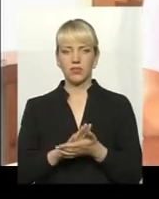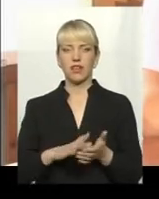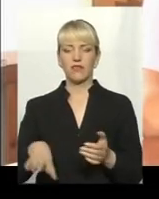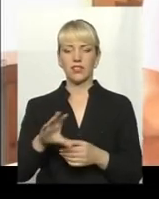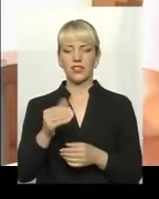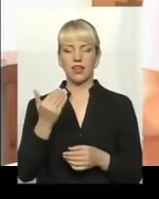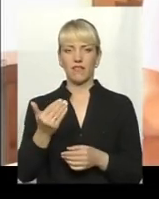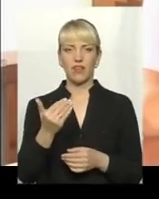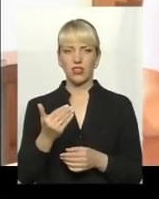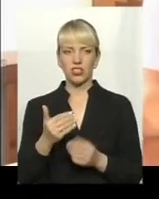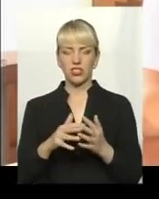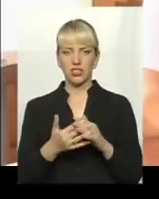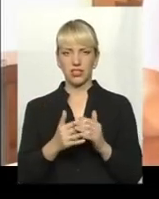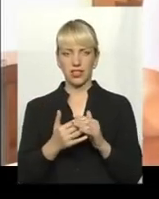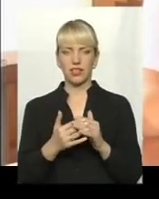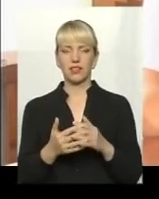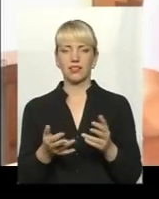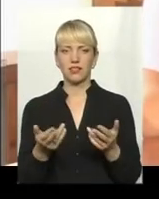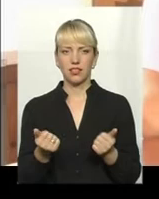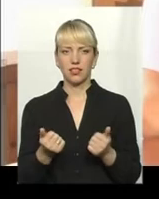оцих ваших сільської ради. Ну, так,